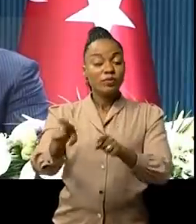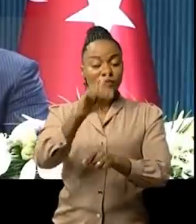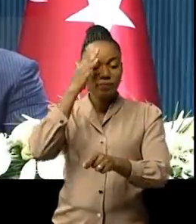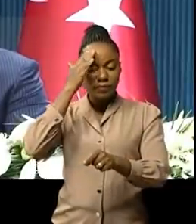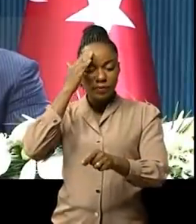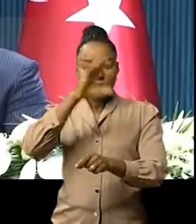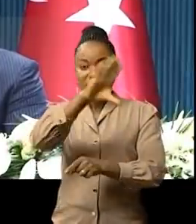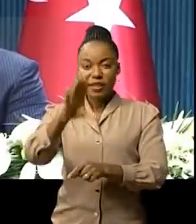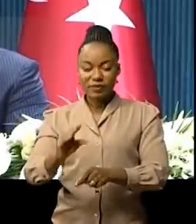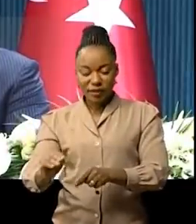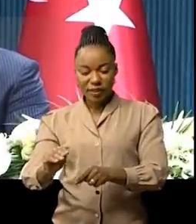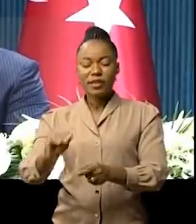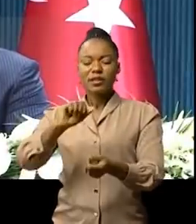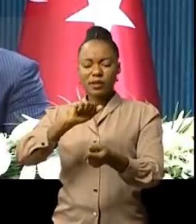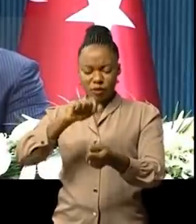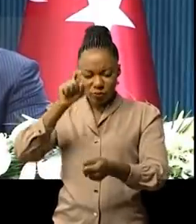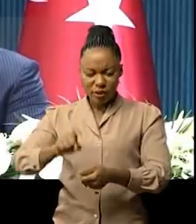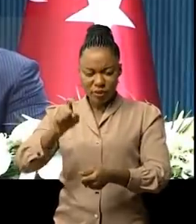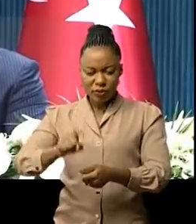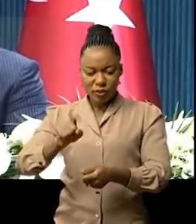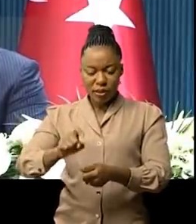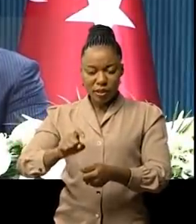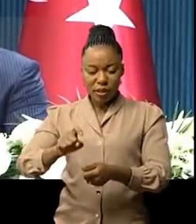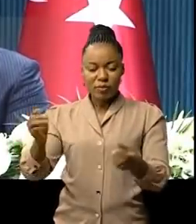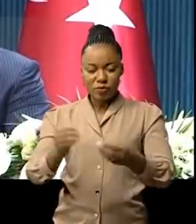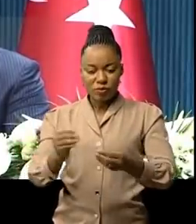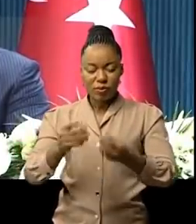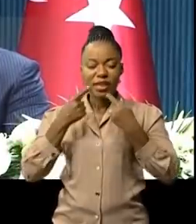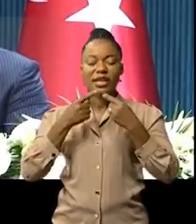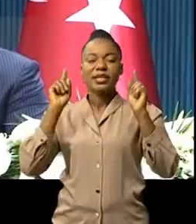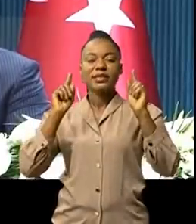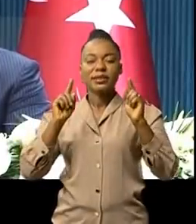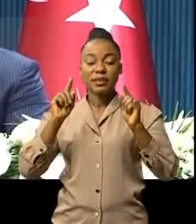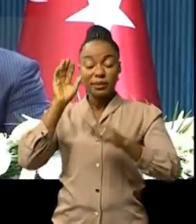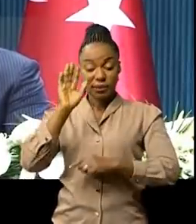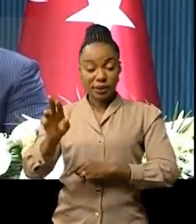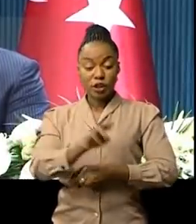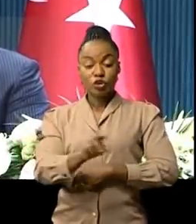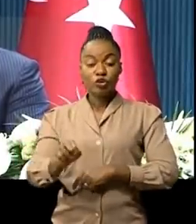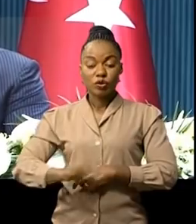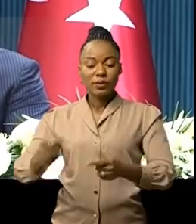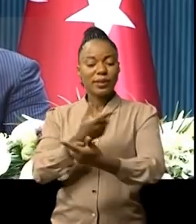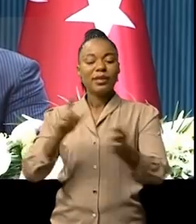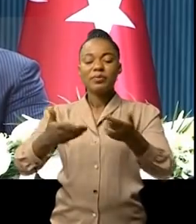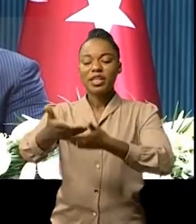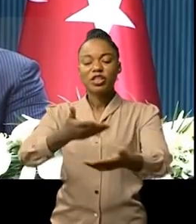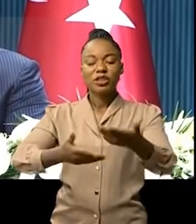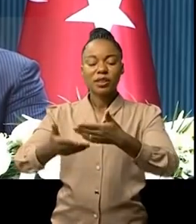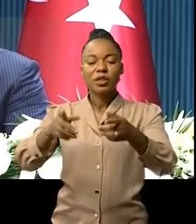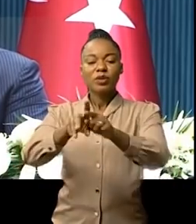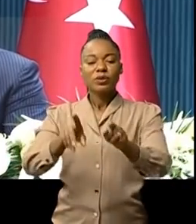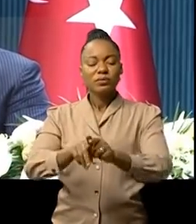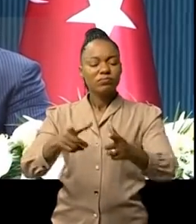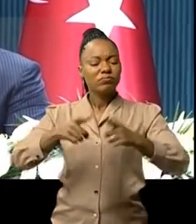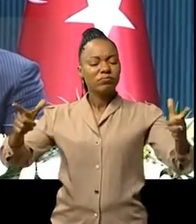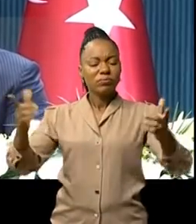l'Afrique a un défi énorme, c'est celui de réussir sa zone de libre-échange, de la transformer en un